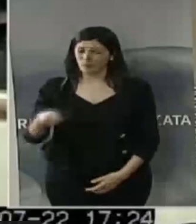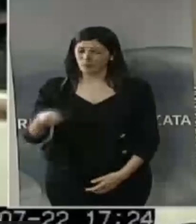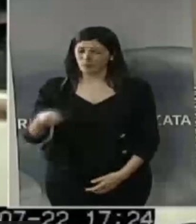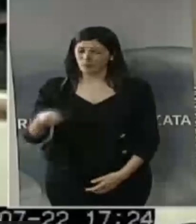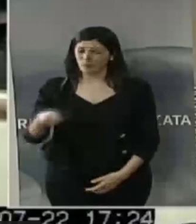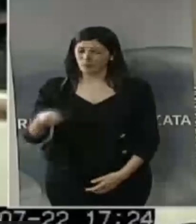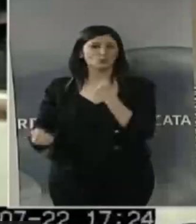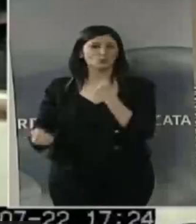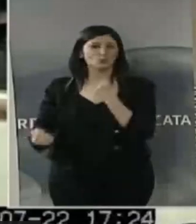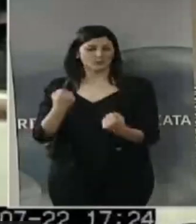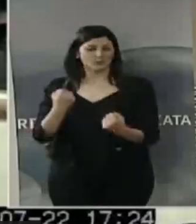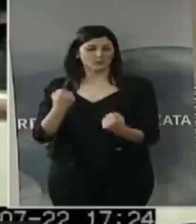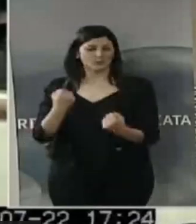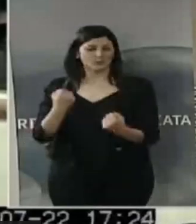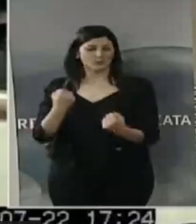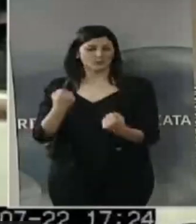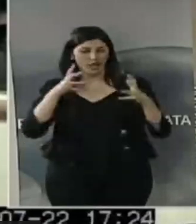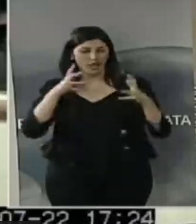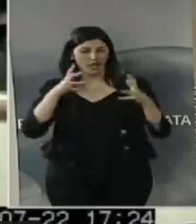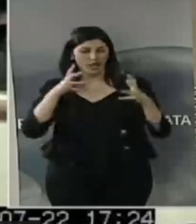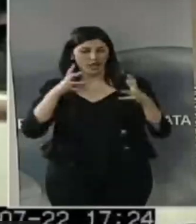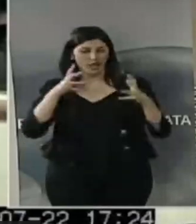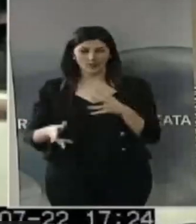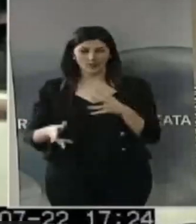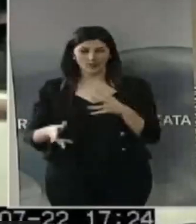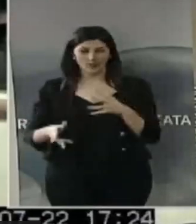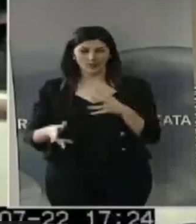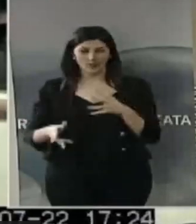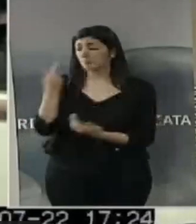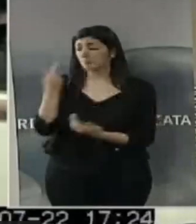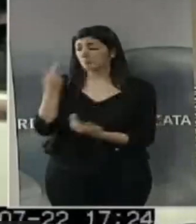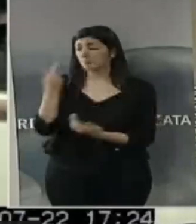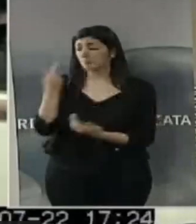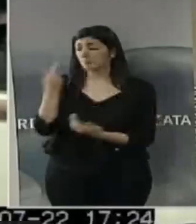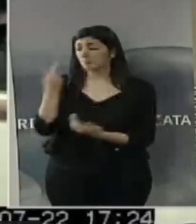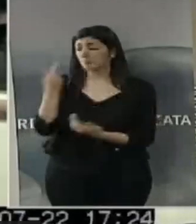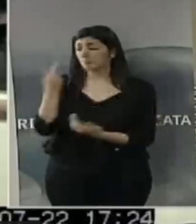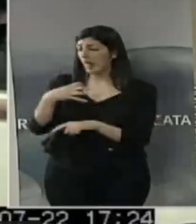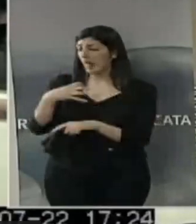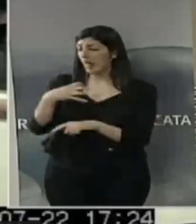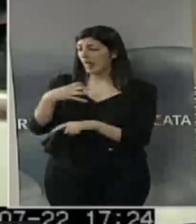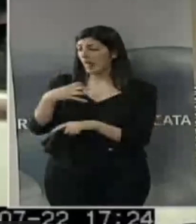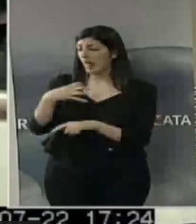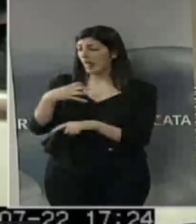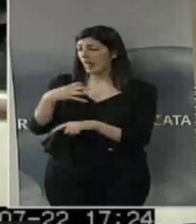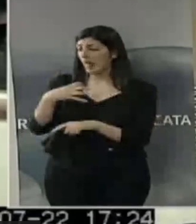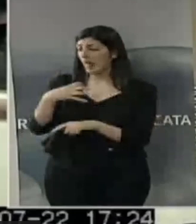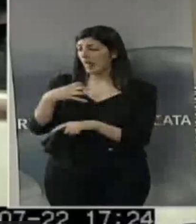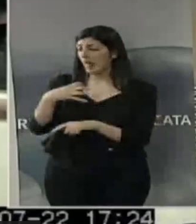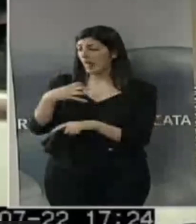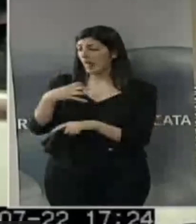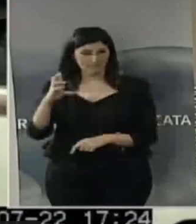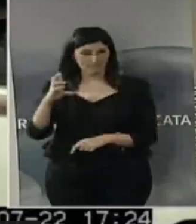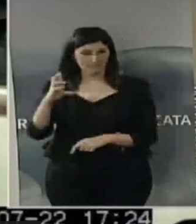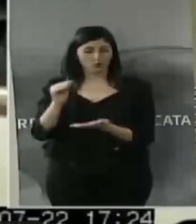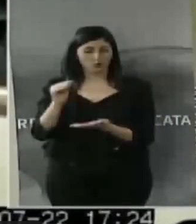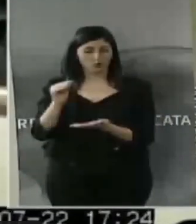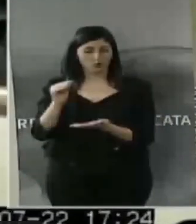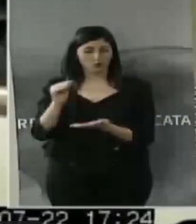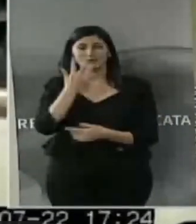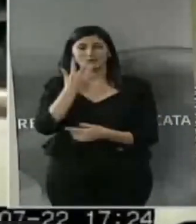Cupparo, mi sembra opportuno investire cinque minuti per